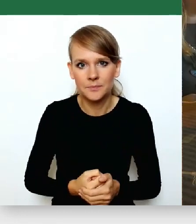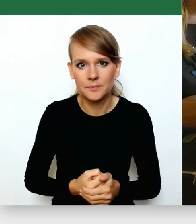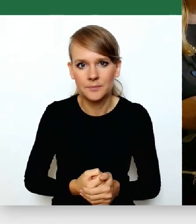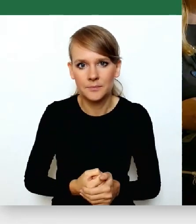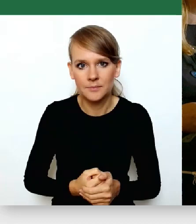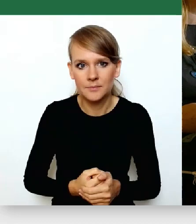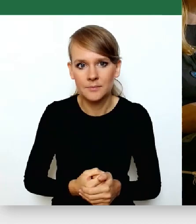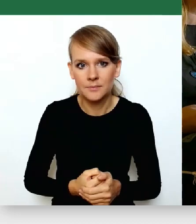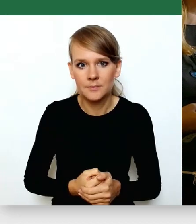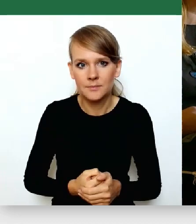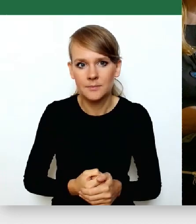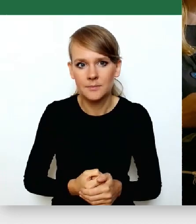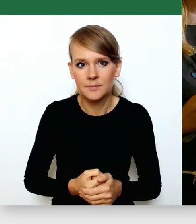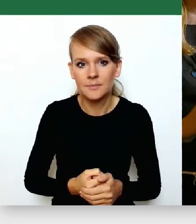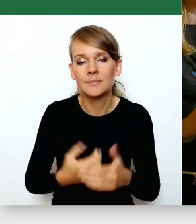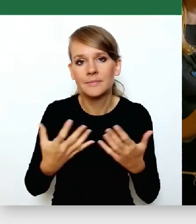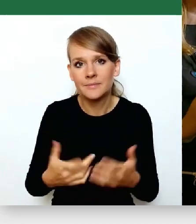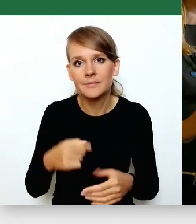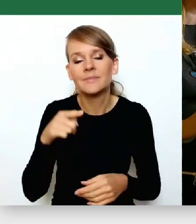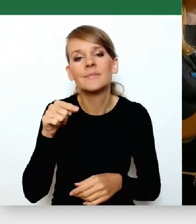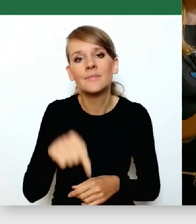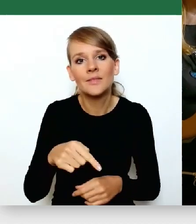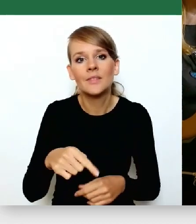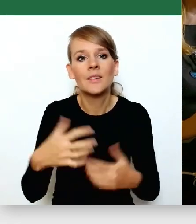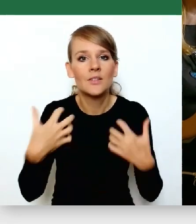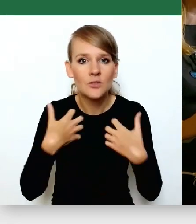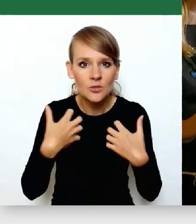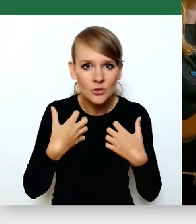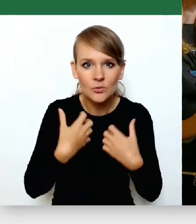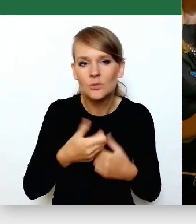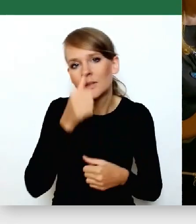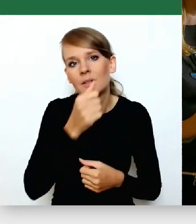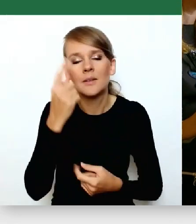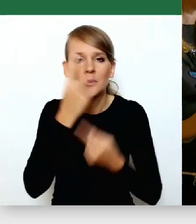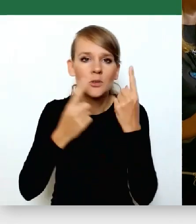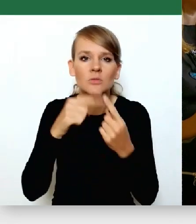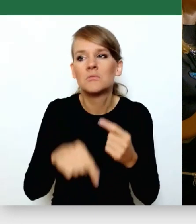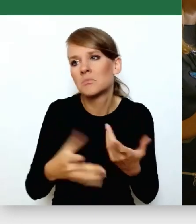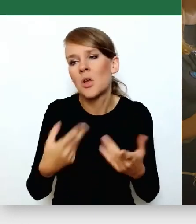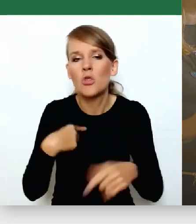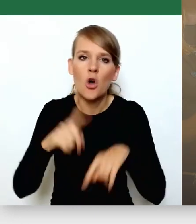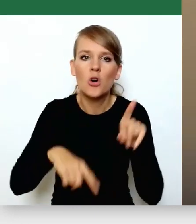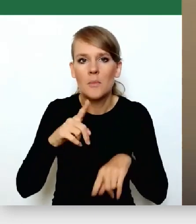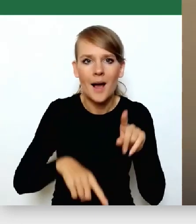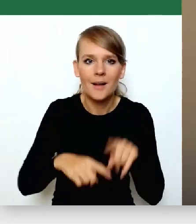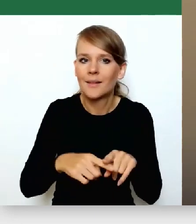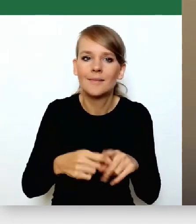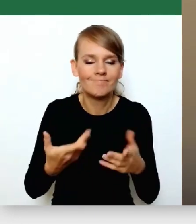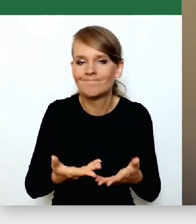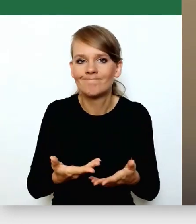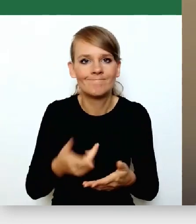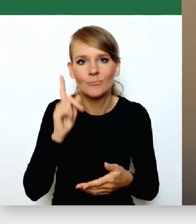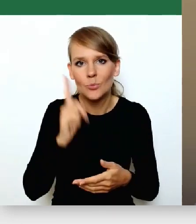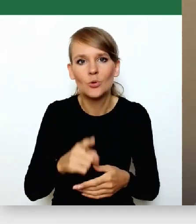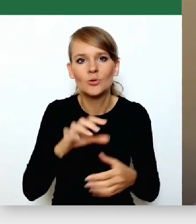wobec tego to jest ta odpowiedź, żeby się urządzać w tej życi i nie przyjąć, że to jest coś normalnego, że tam jesteśmy, to stąd sieciowanie tych samorządów. Ja tak